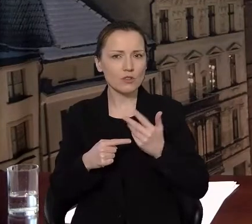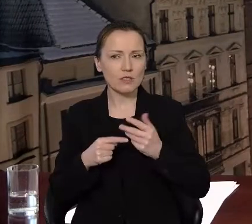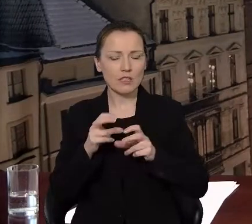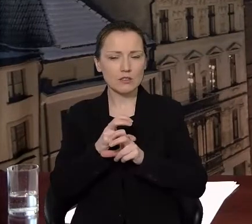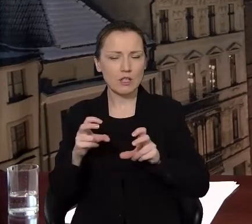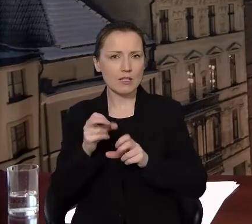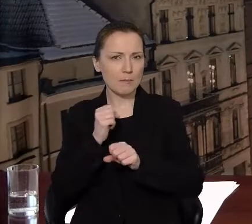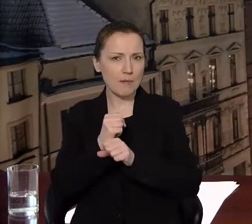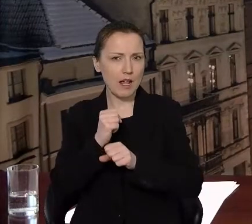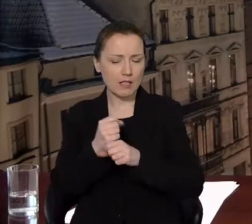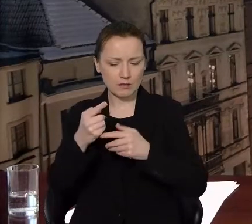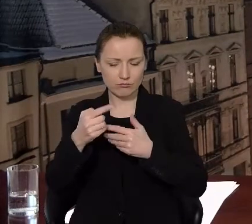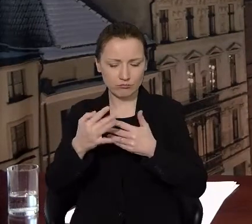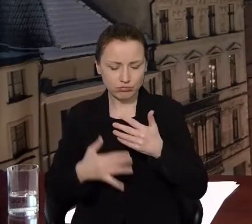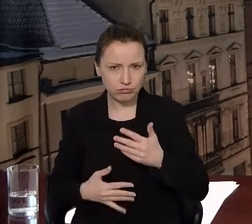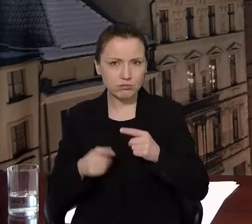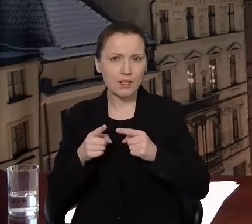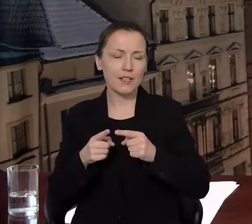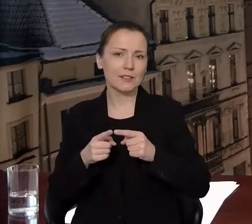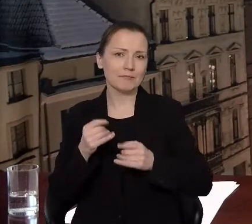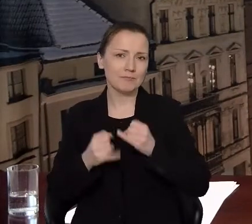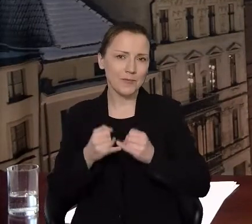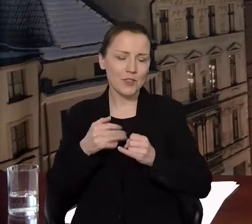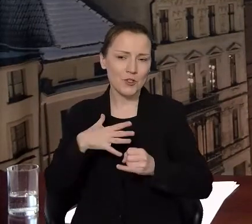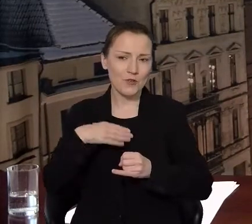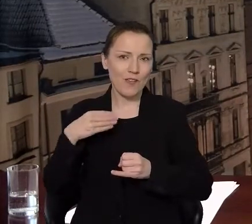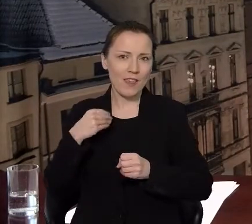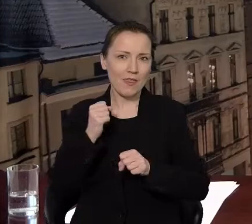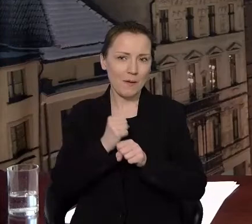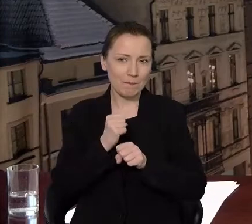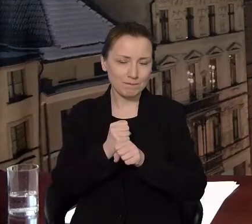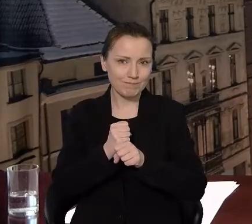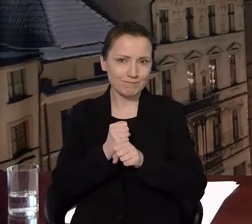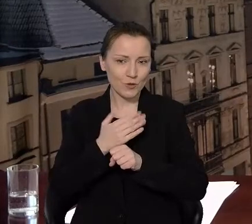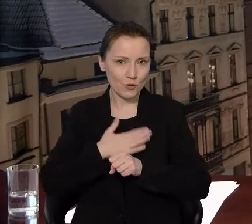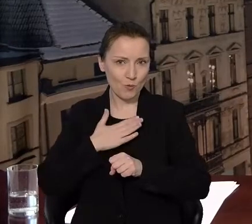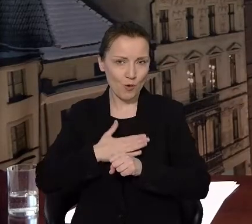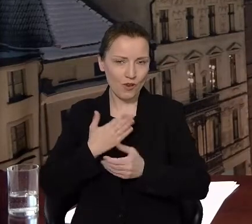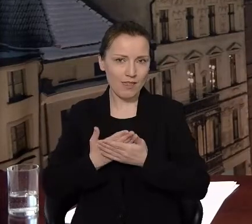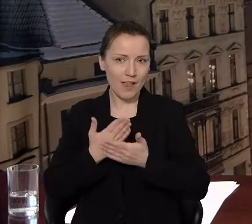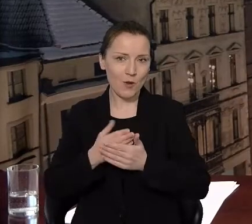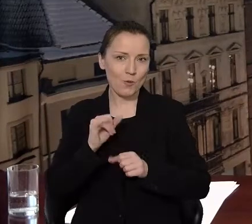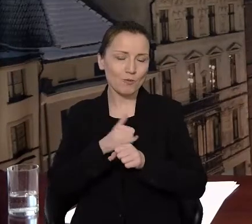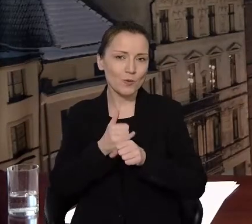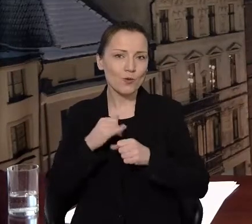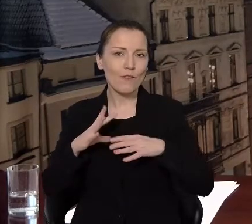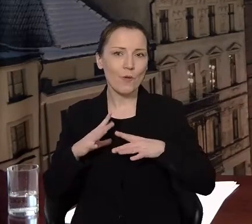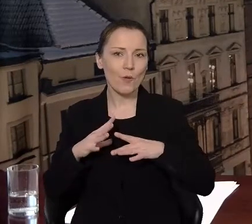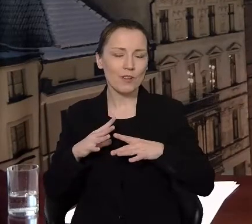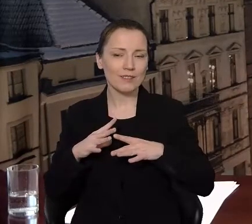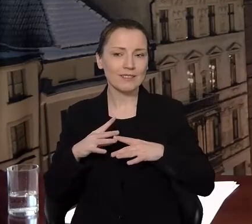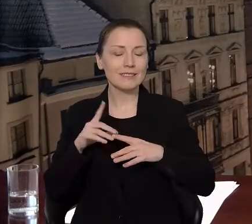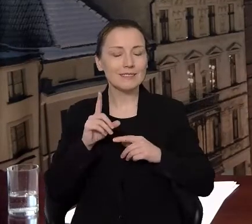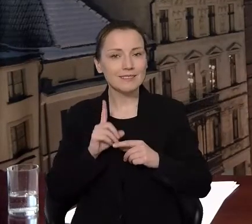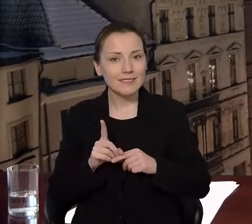pracy za święta przypadające w soboty, więc mamy trochę dłuższy weekend w Urzędzie Miasta, za